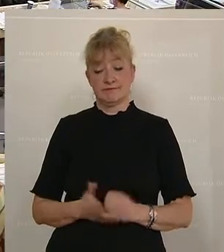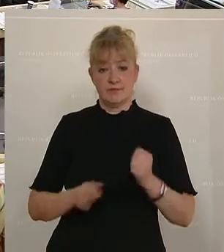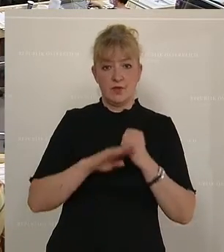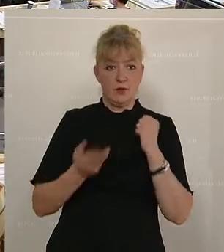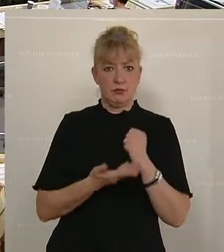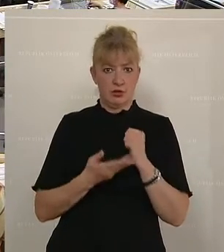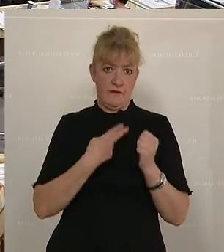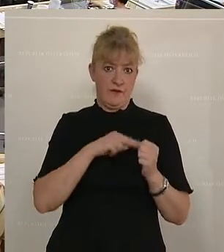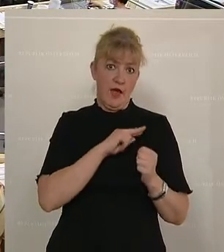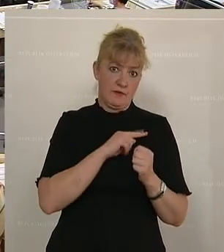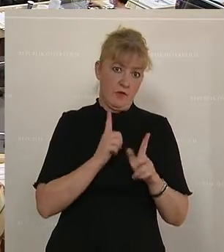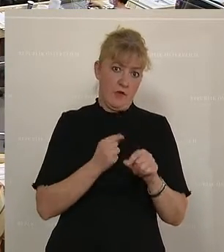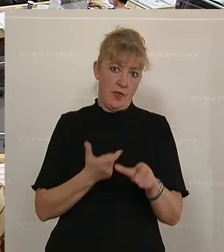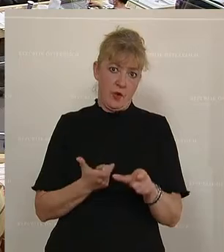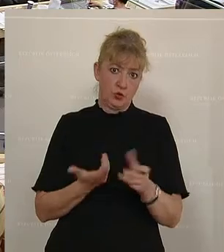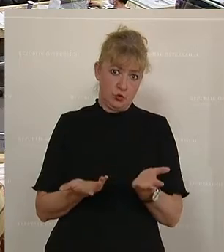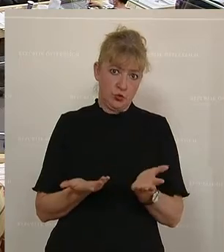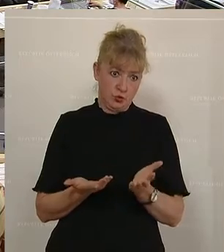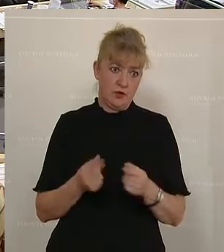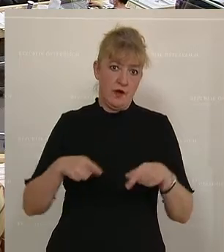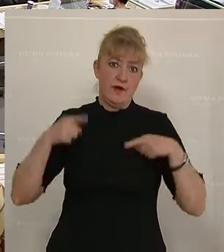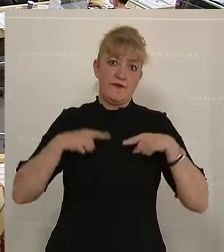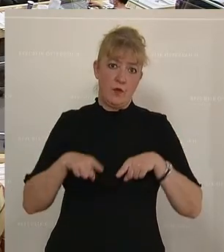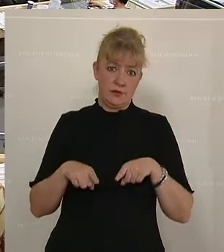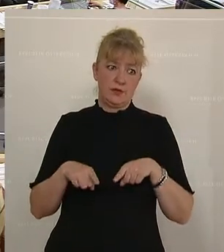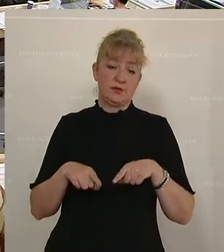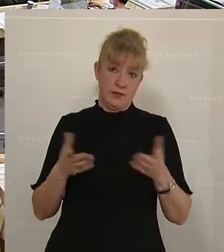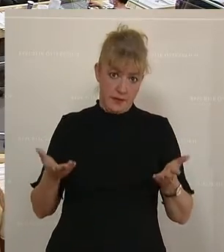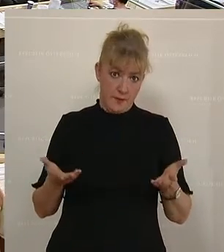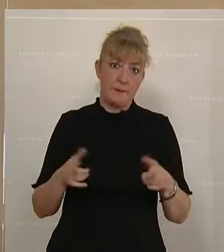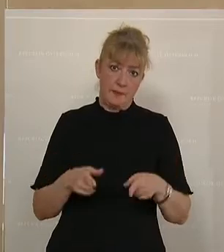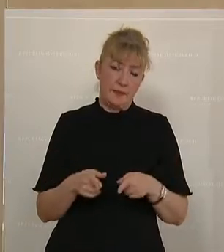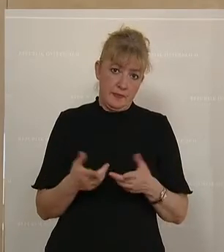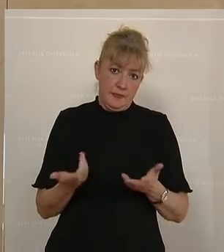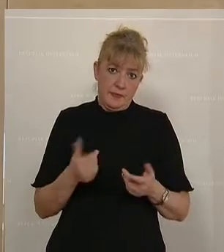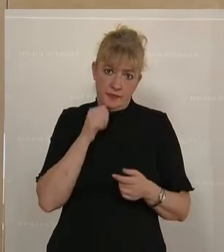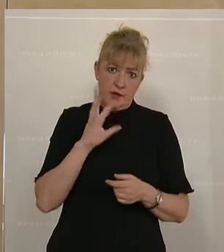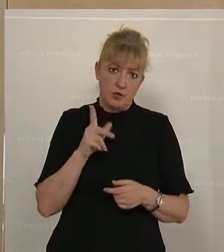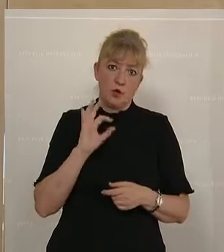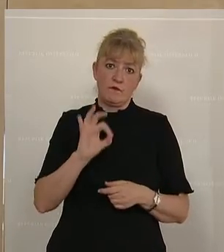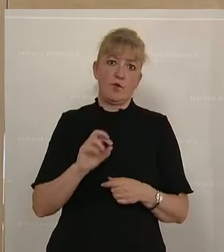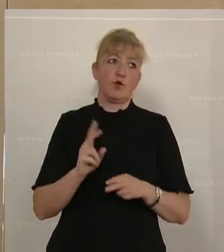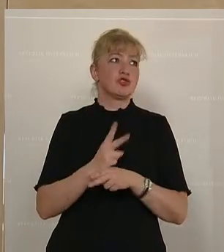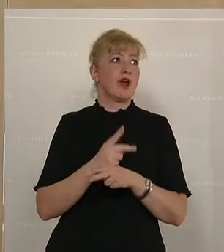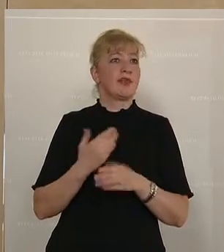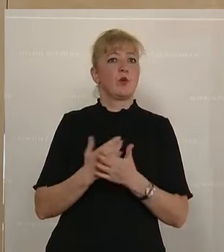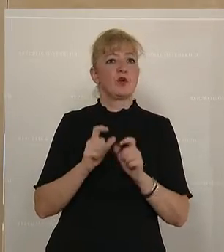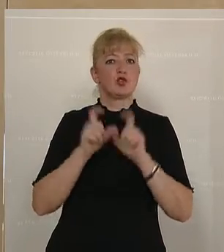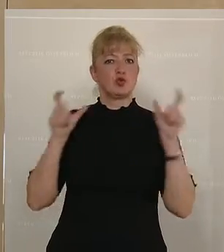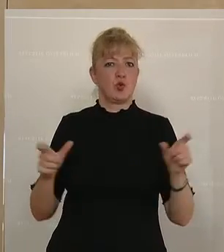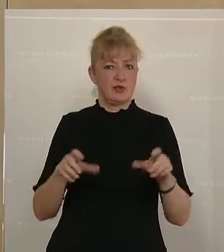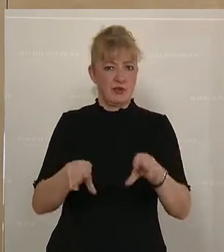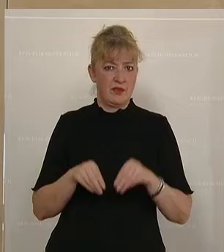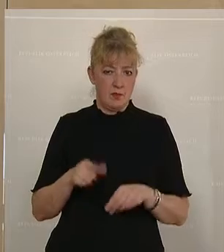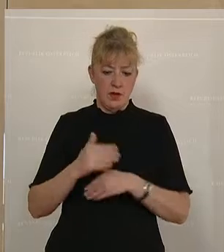Als Budgetverantwortlicher des Ausschusses und zumindest Vorsitzender, es ist natürlich nicht schön, für den Staat wieder neue Schulden zu machen. Dieses